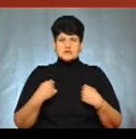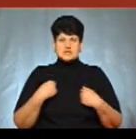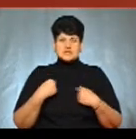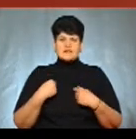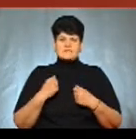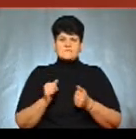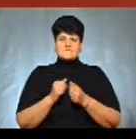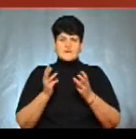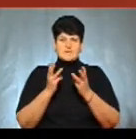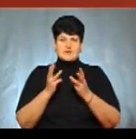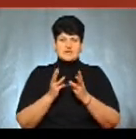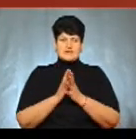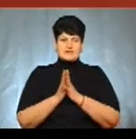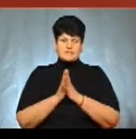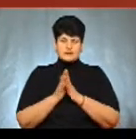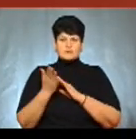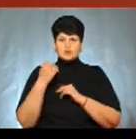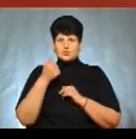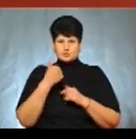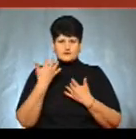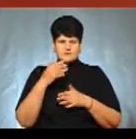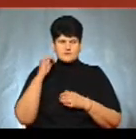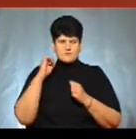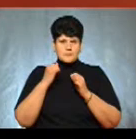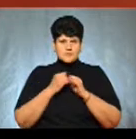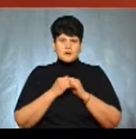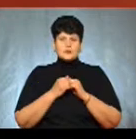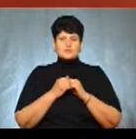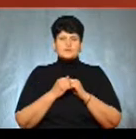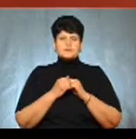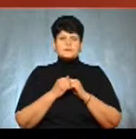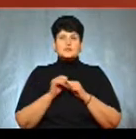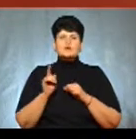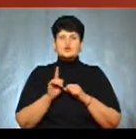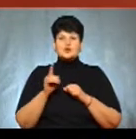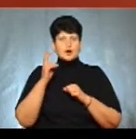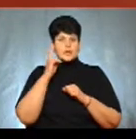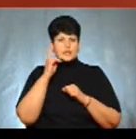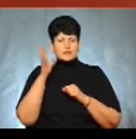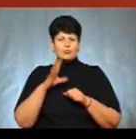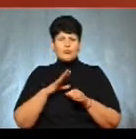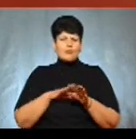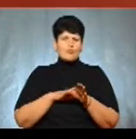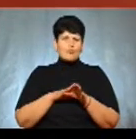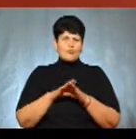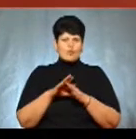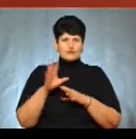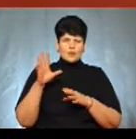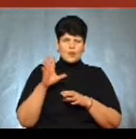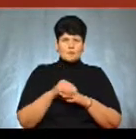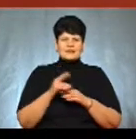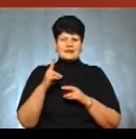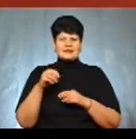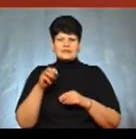випалювання сухої трави. В минулому році, може всі пам'ятають, може не пам'ятаєте, що Київ був повністю охоплений